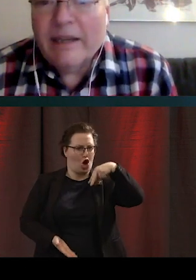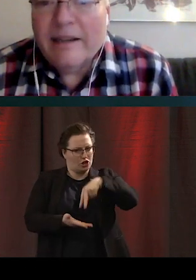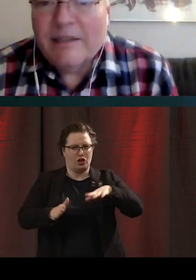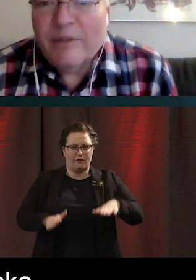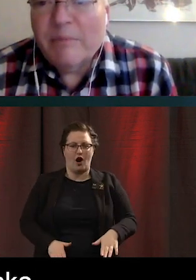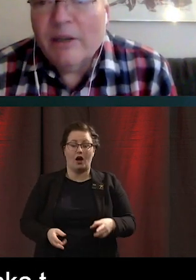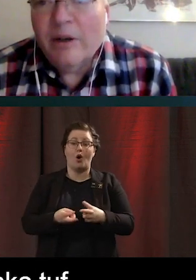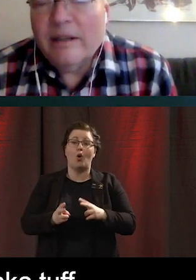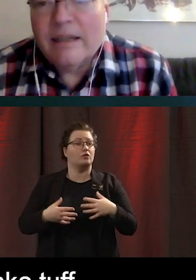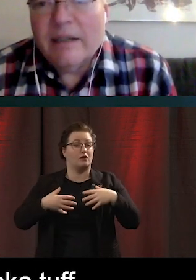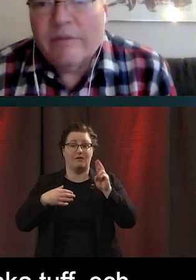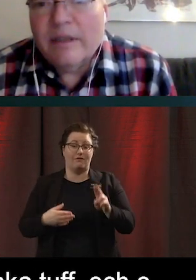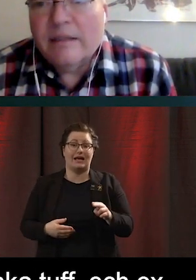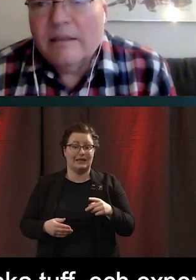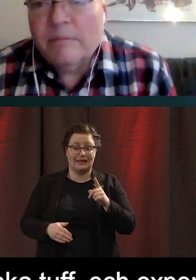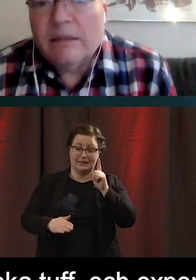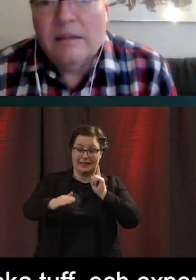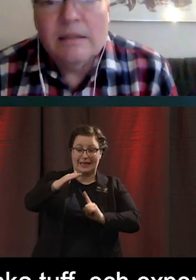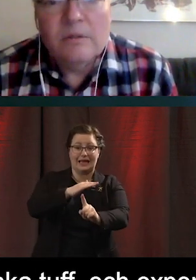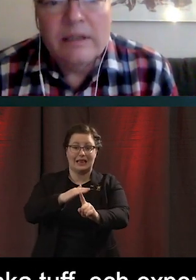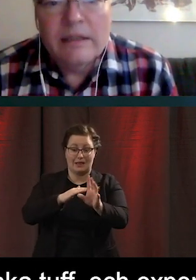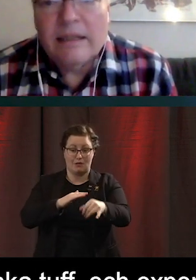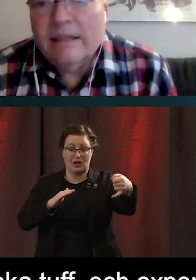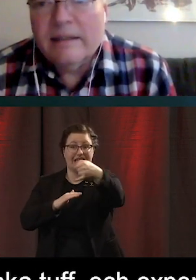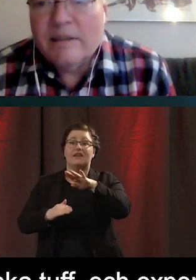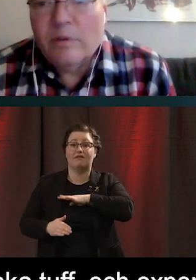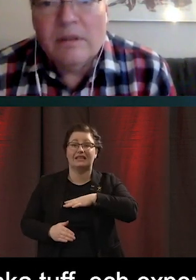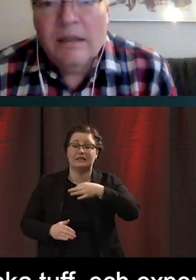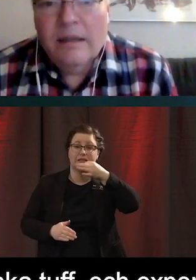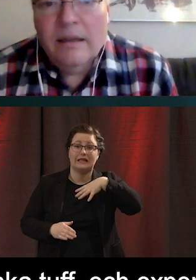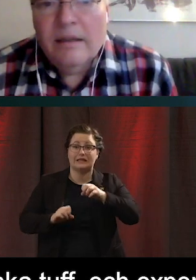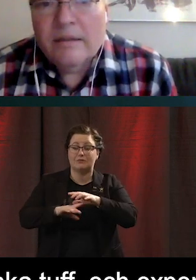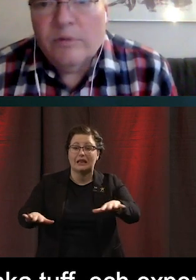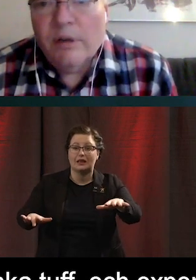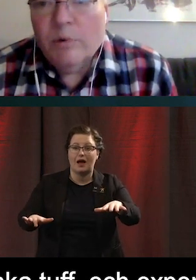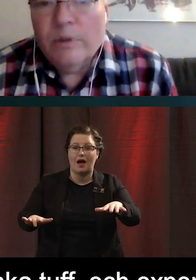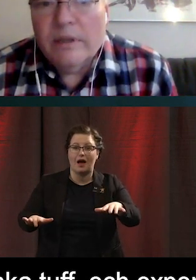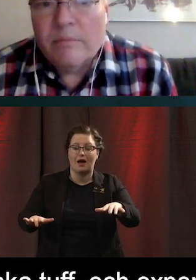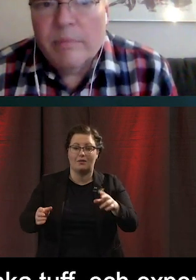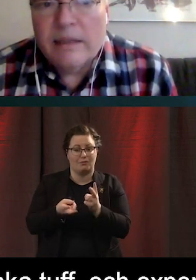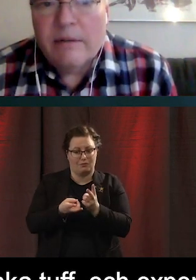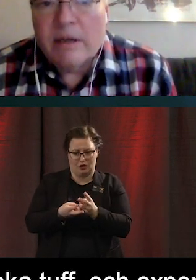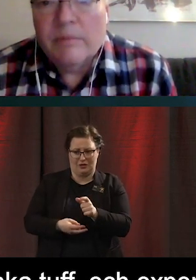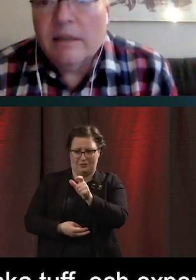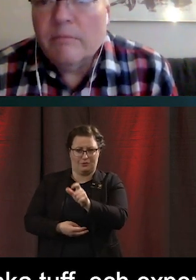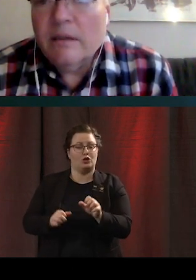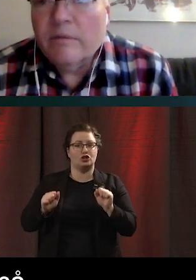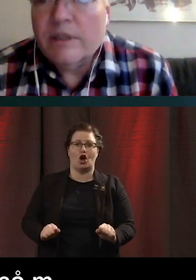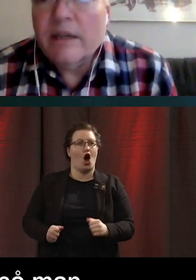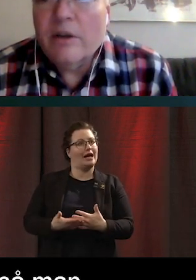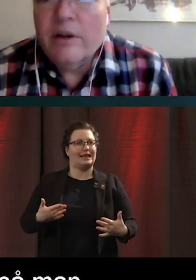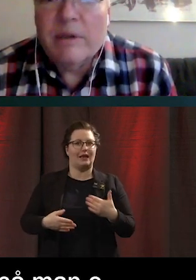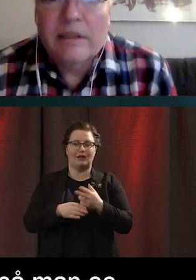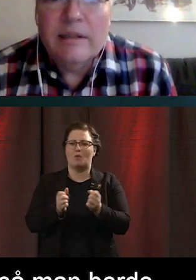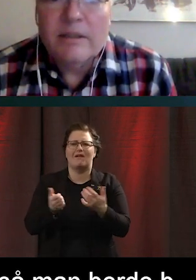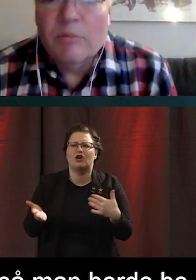exponerar sig för en miljö där det kanske finns smitta. Och det är egentligen inte så jag borde bete mig. Men vad